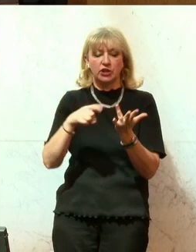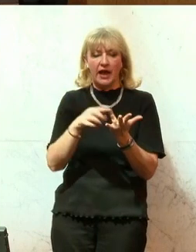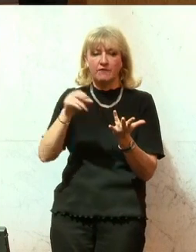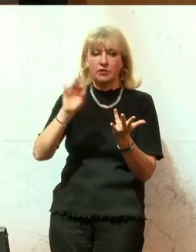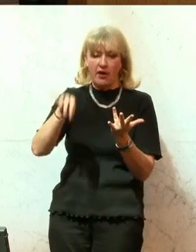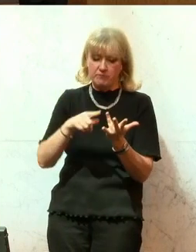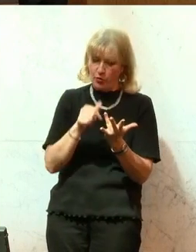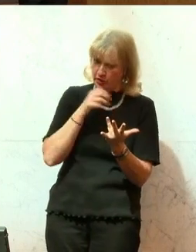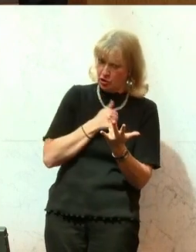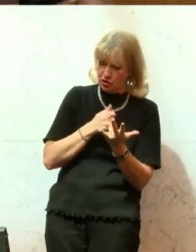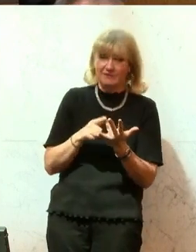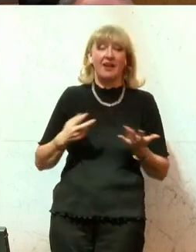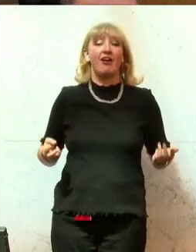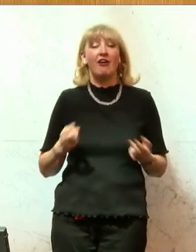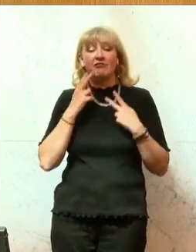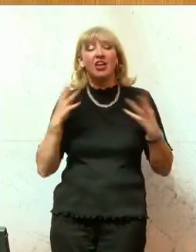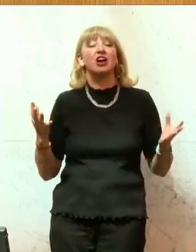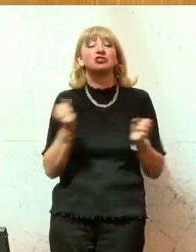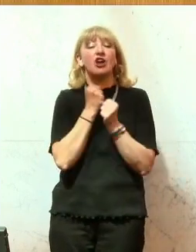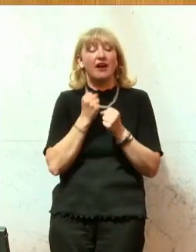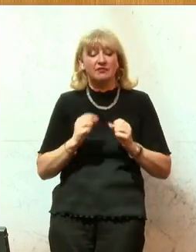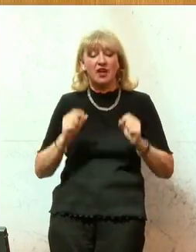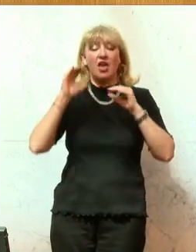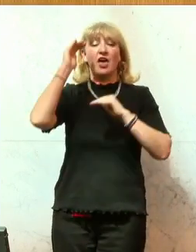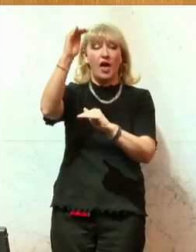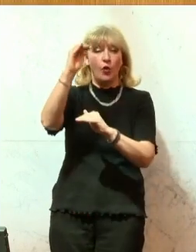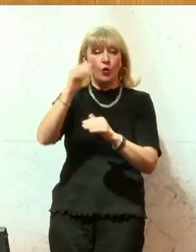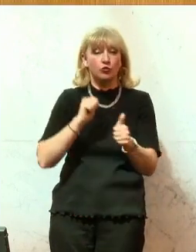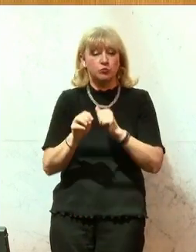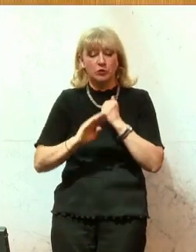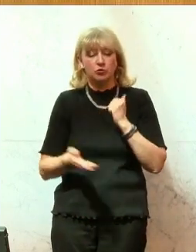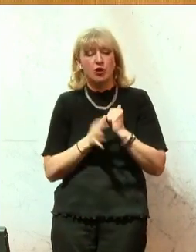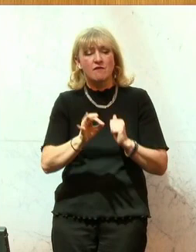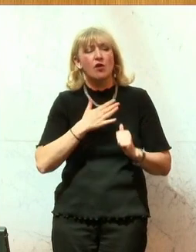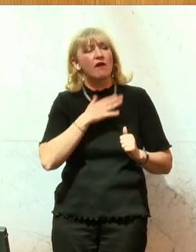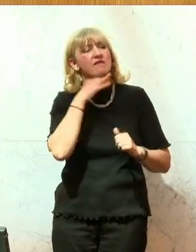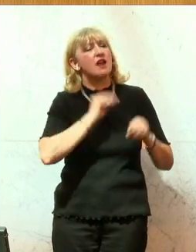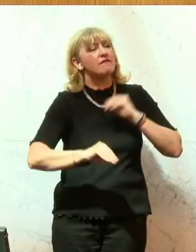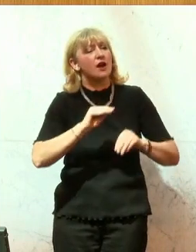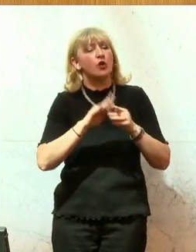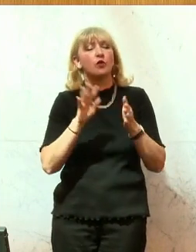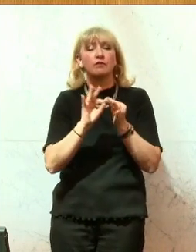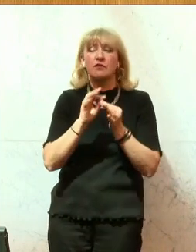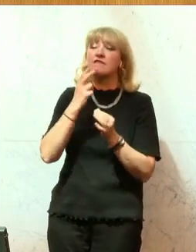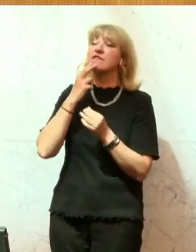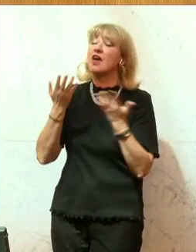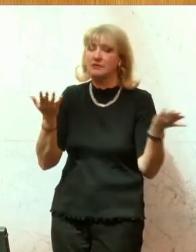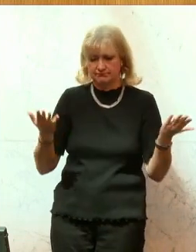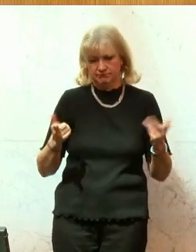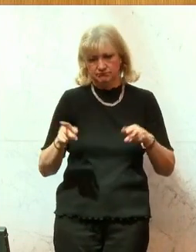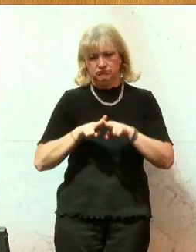FPÖ. Wer schafft die Erhöhung, das Sportbudget für unsere vielen Vereine und Funktionäre in Österreich? Die